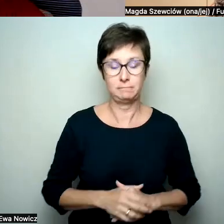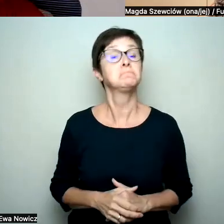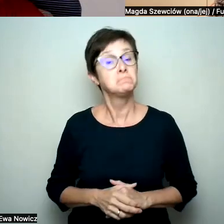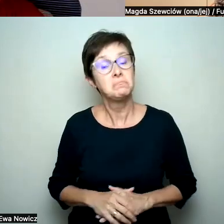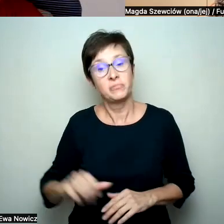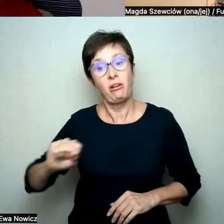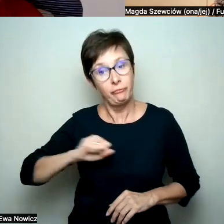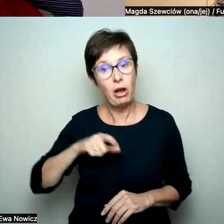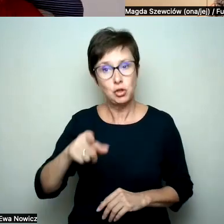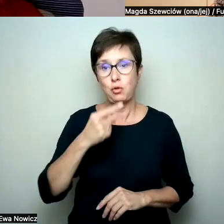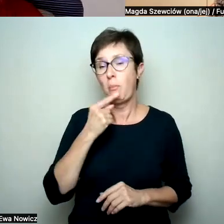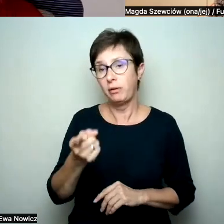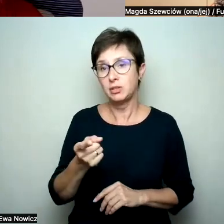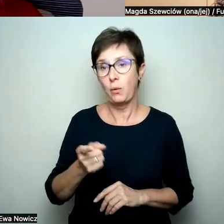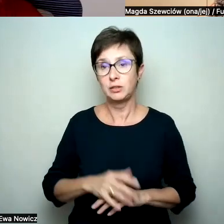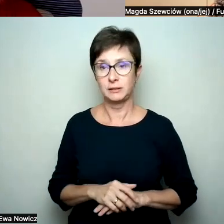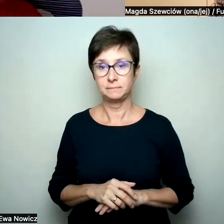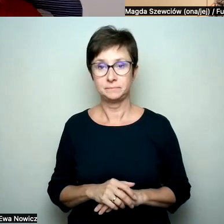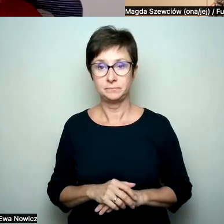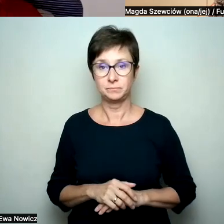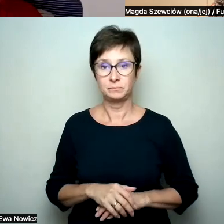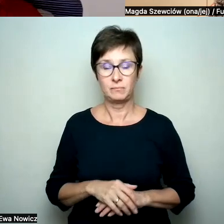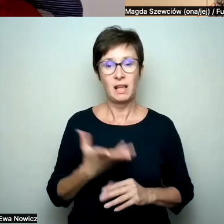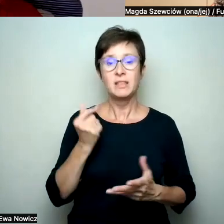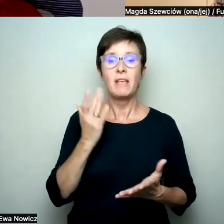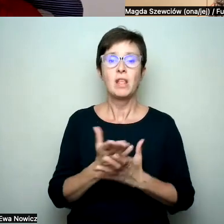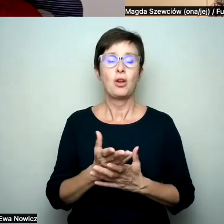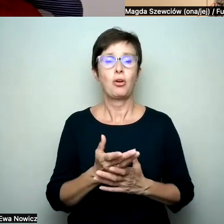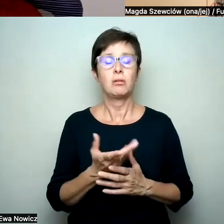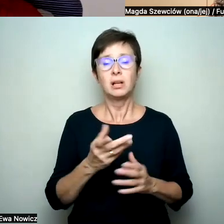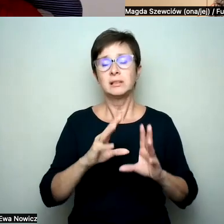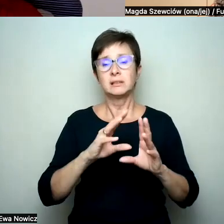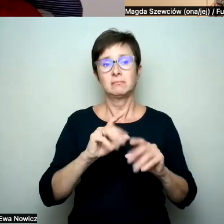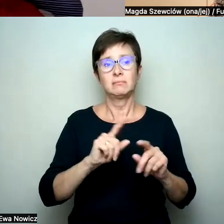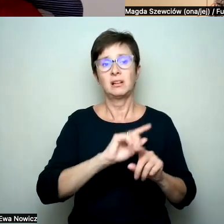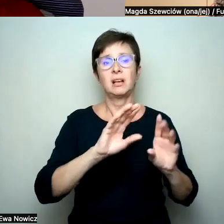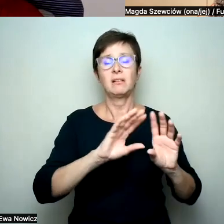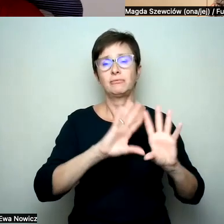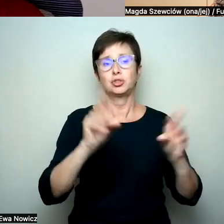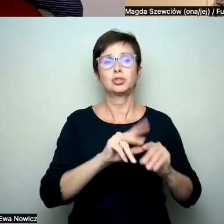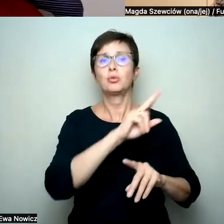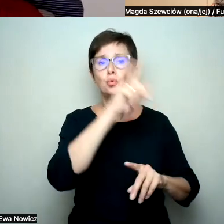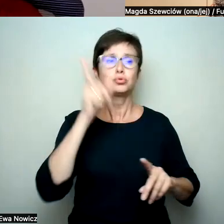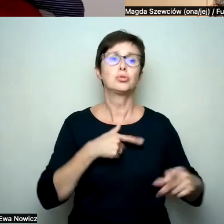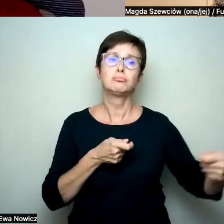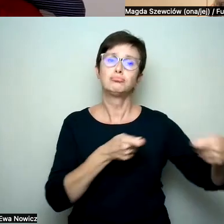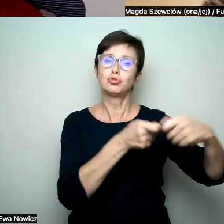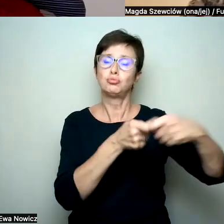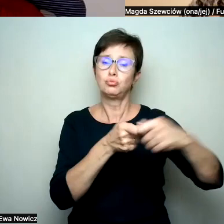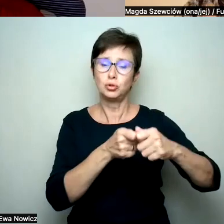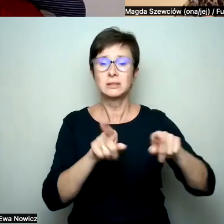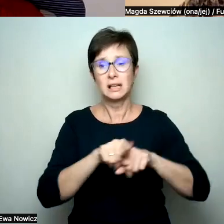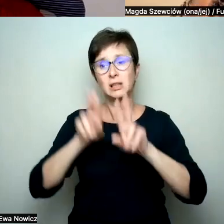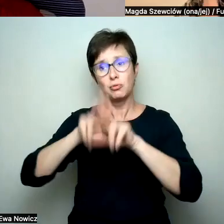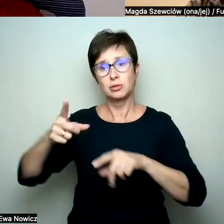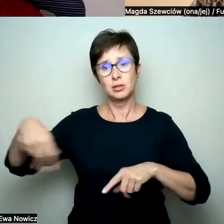nie tylko w ogóle dla sojuszników i sojuszniczek, ale w ogóle w aktywizmie to jest bardzo istotne, żeby pamiętać o tym, że